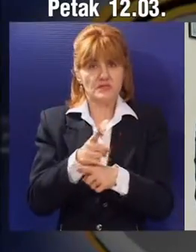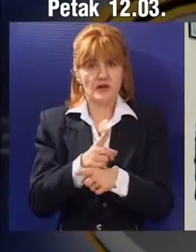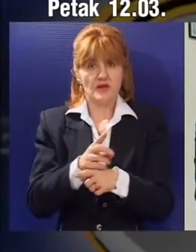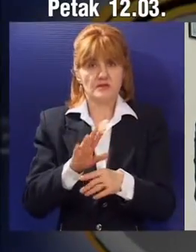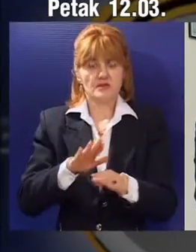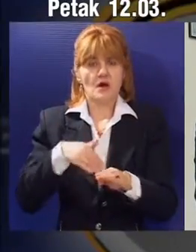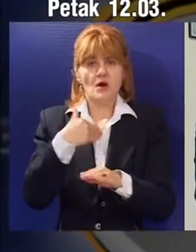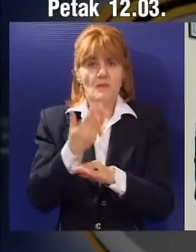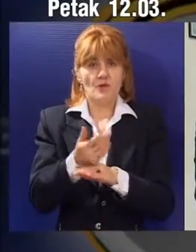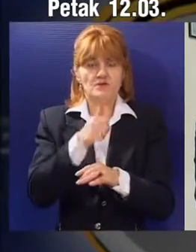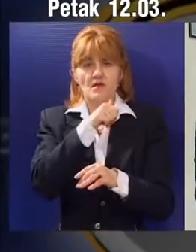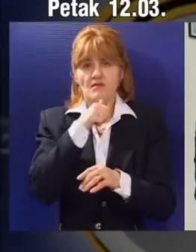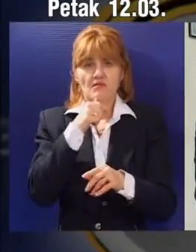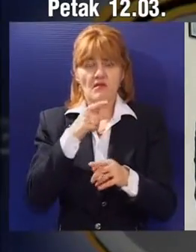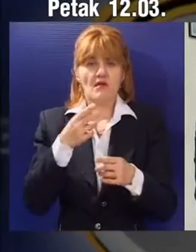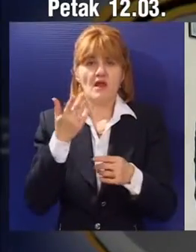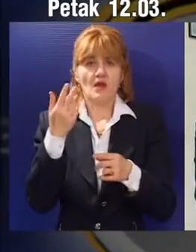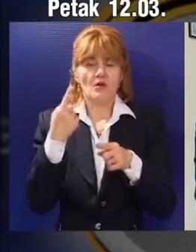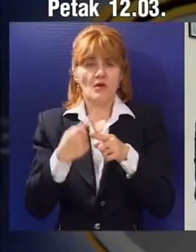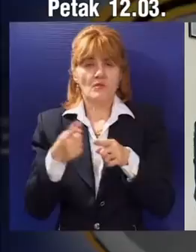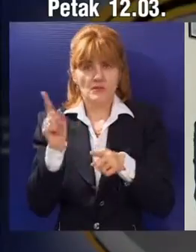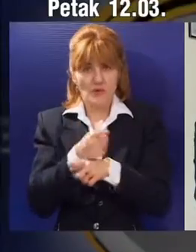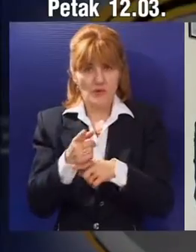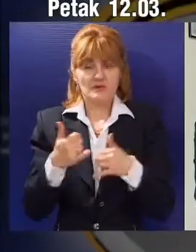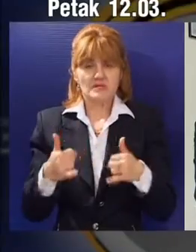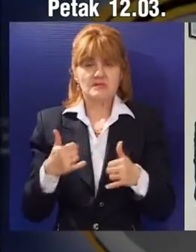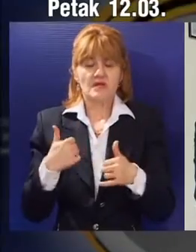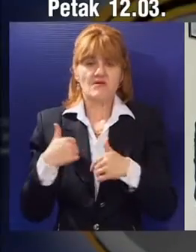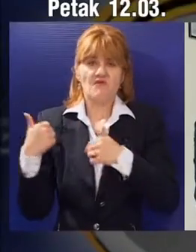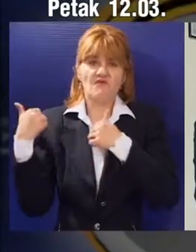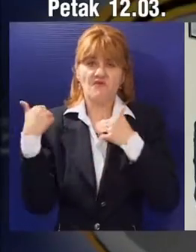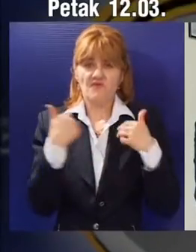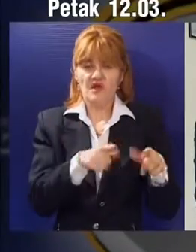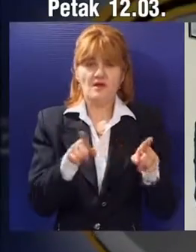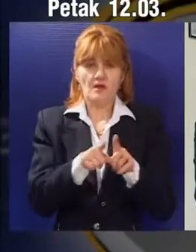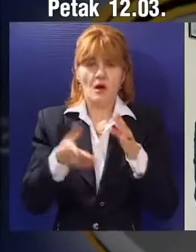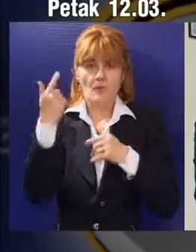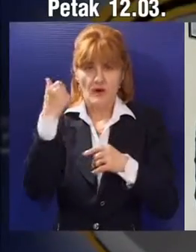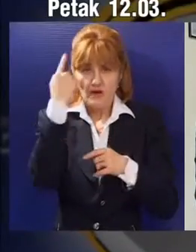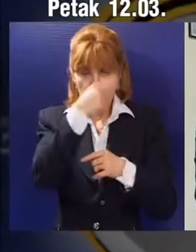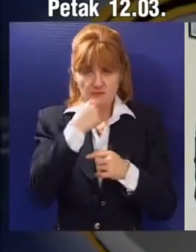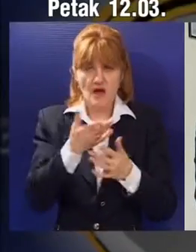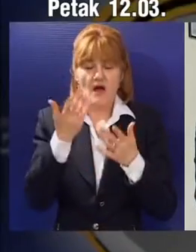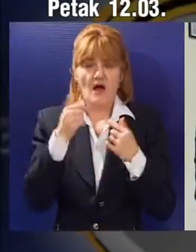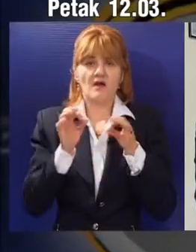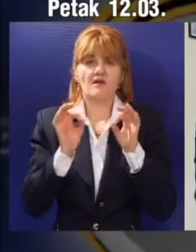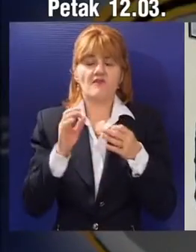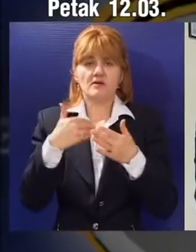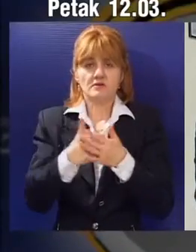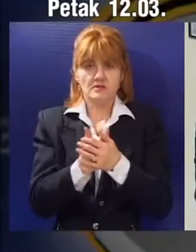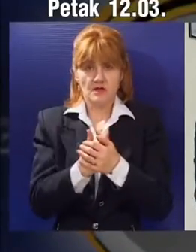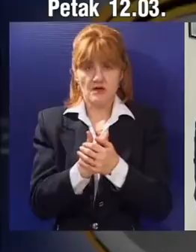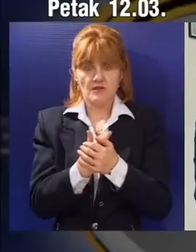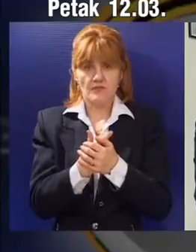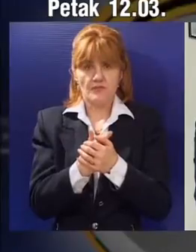posle izveden drugačije u odnosu na originalnost i mi ćemo sada vratiti objekat u simetrično stanje kako je prvobitno